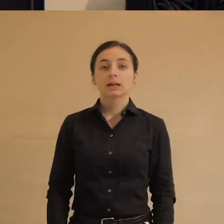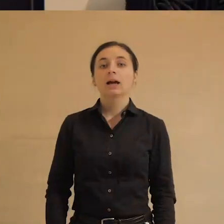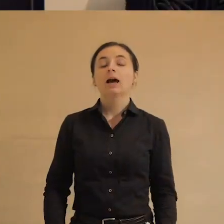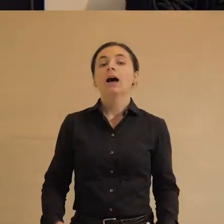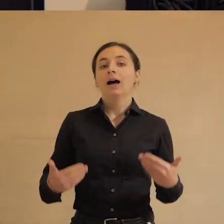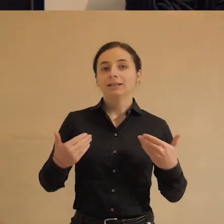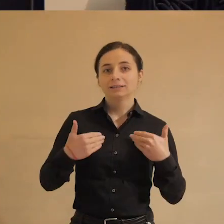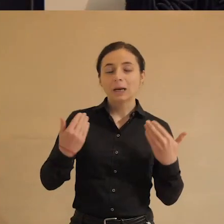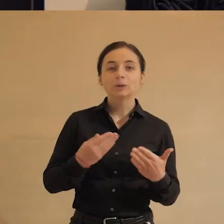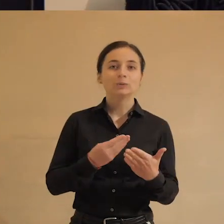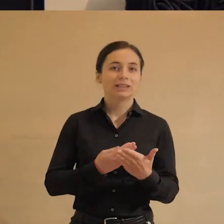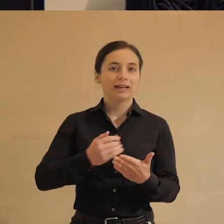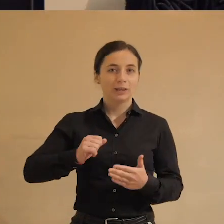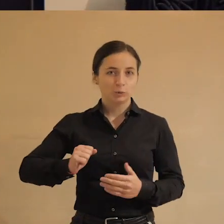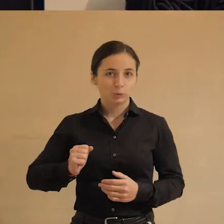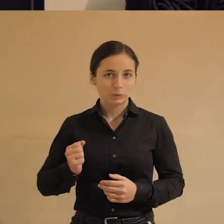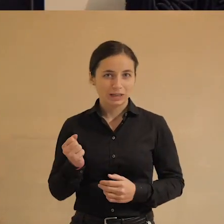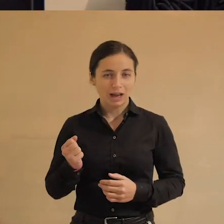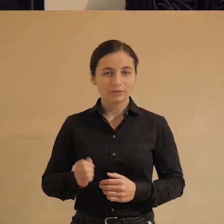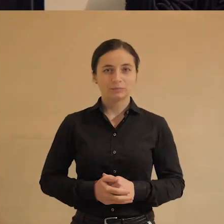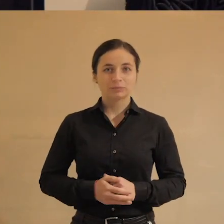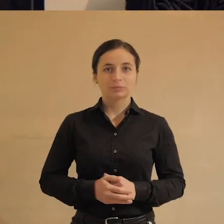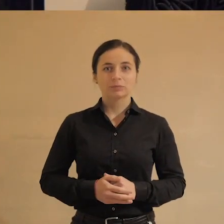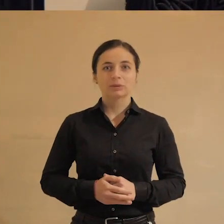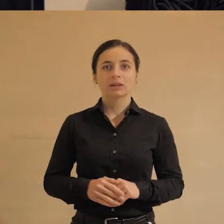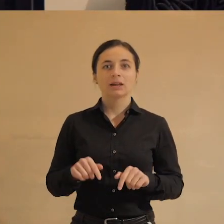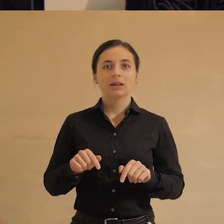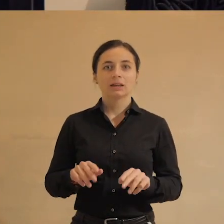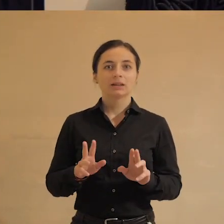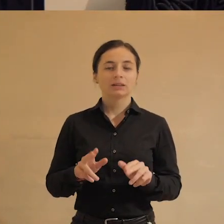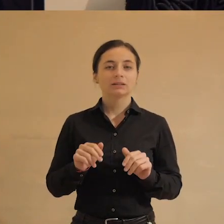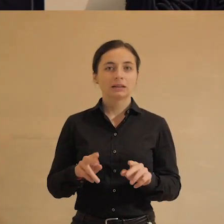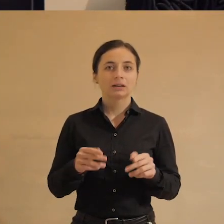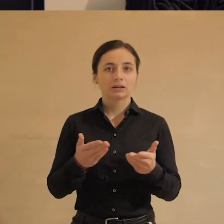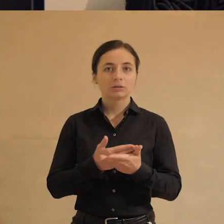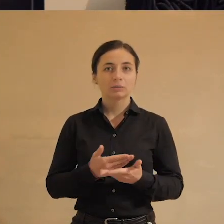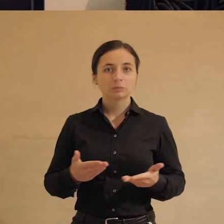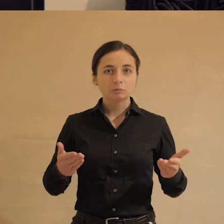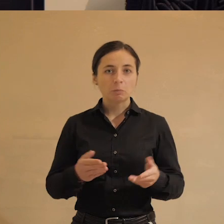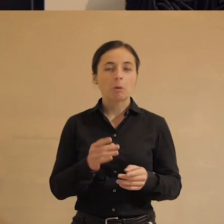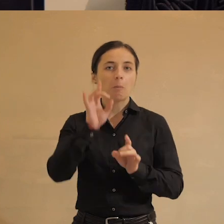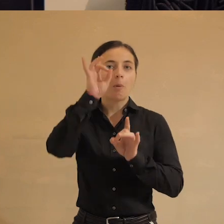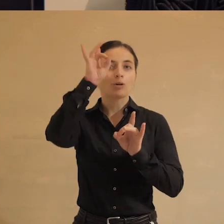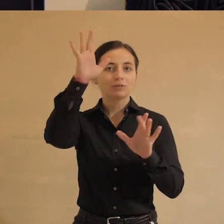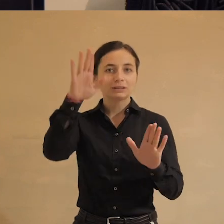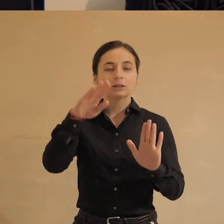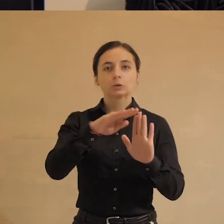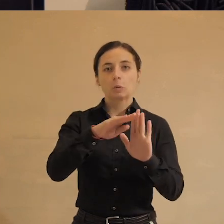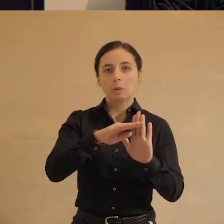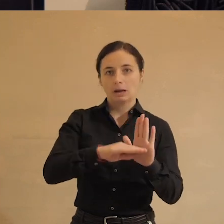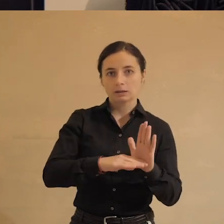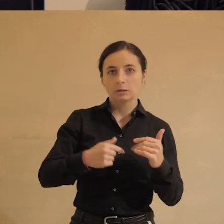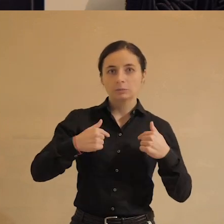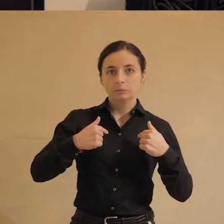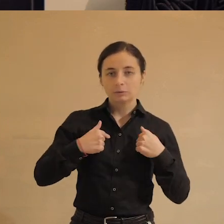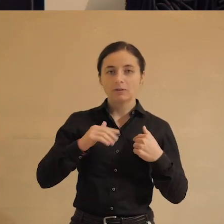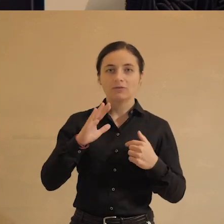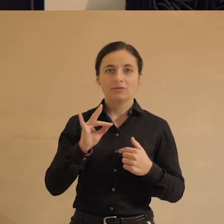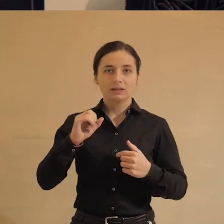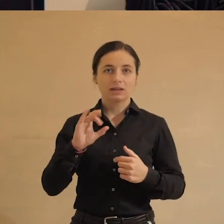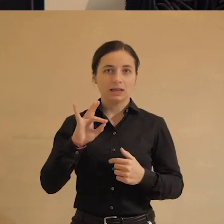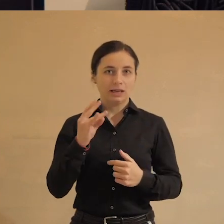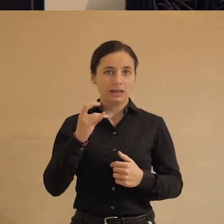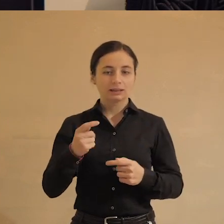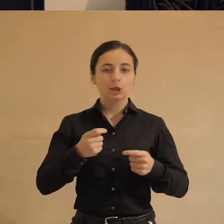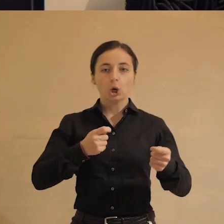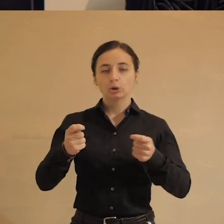Здравствуйте, дорогие друзья! Добро пожаловать на нашу просветительскую программу. Меня зовут Вера Рейхит, и я руковожу